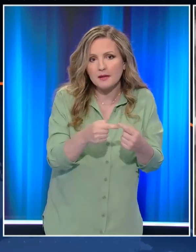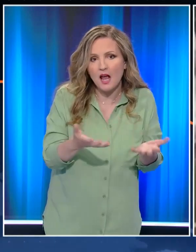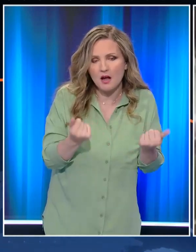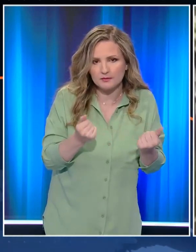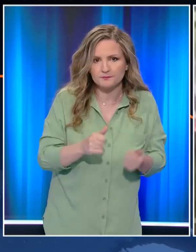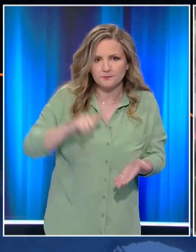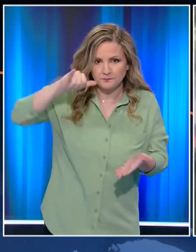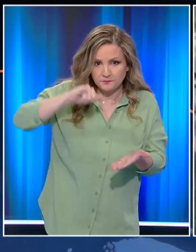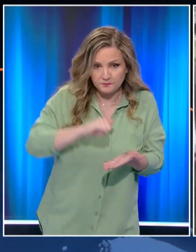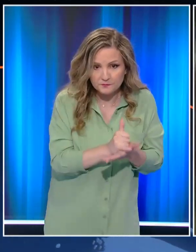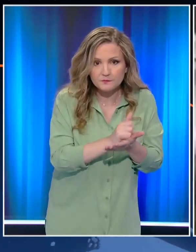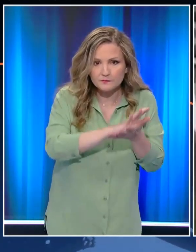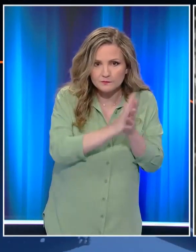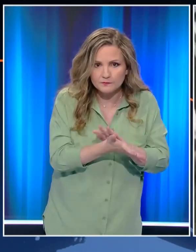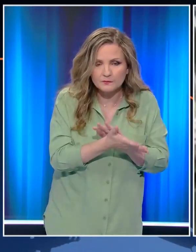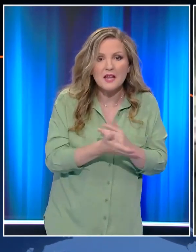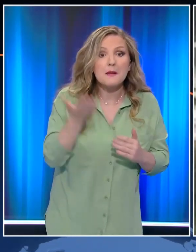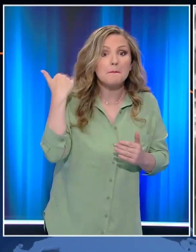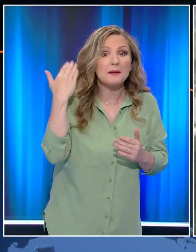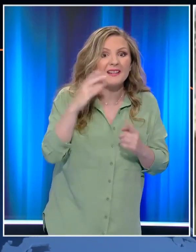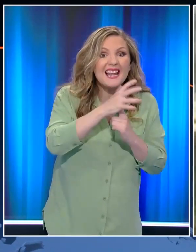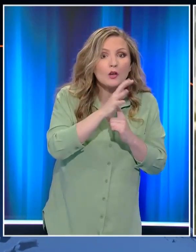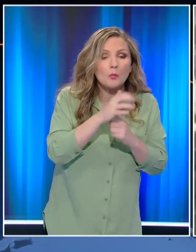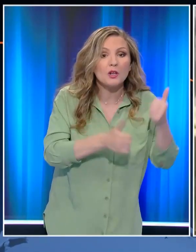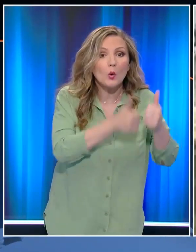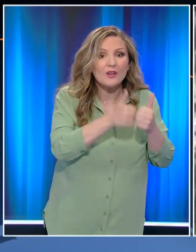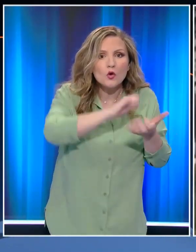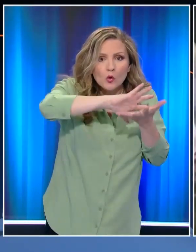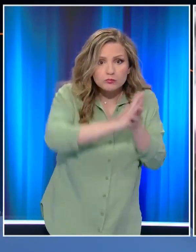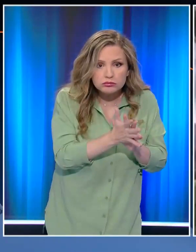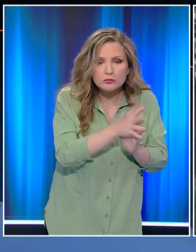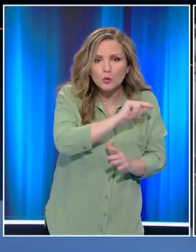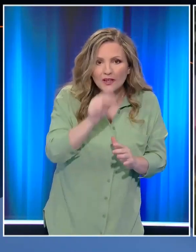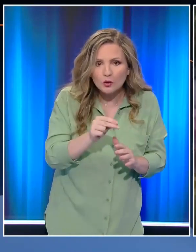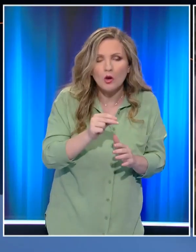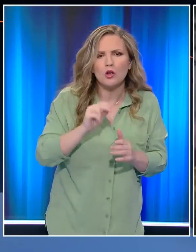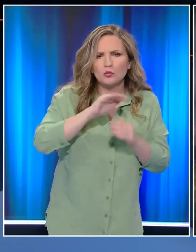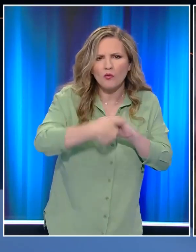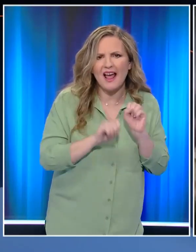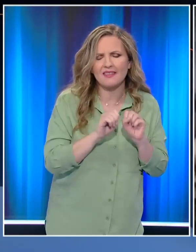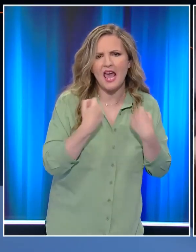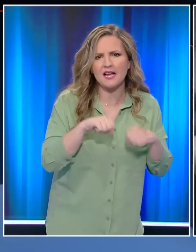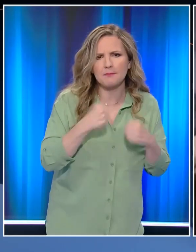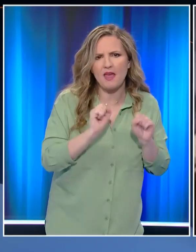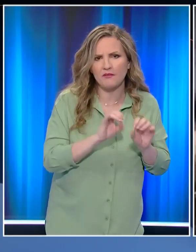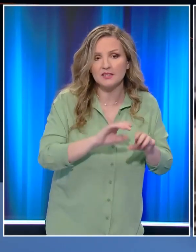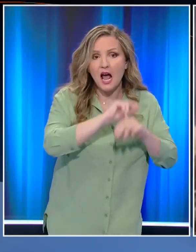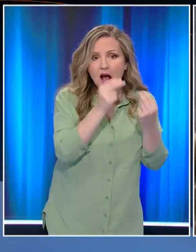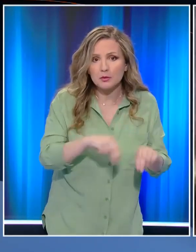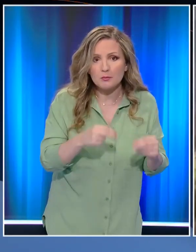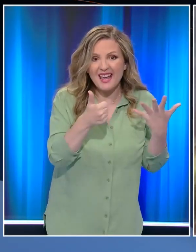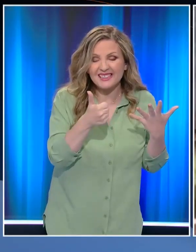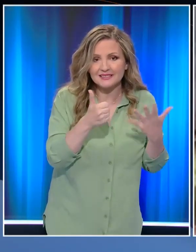Το δυστύχημα σημειώνεται μετά τη συντριβή ενός ελικοπτέρου Black Hawk τον Ιούνιο κατά τη διάρκεια ανοιχτερινής εκπαιδευτικής πτήσης με αποτέλεσμα να